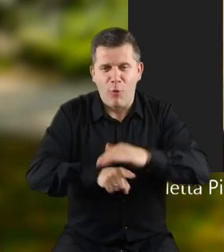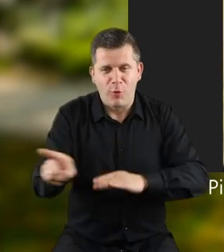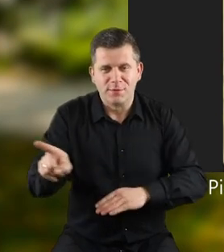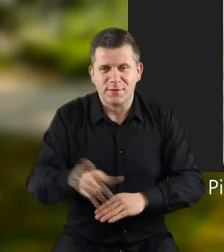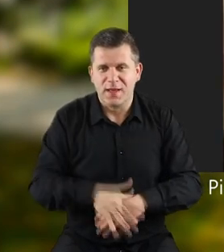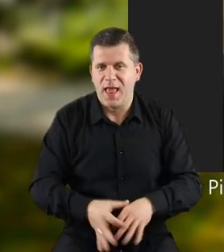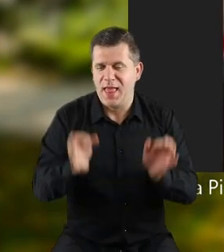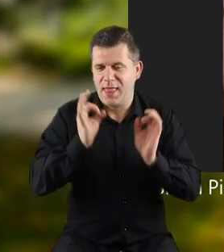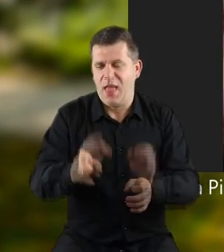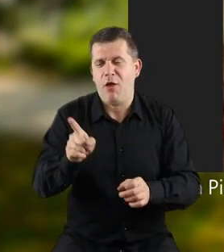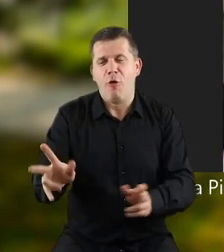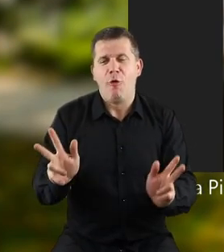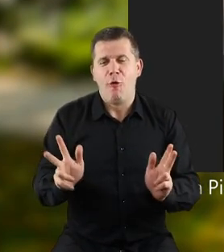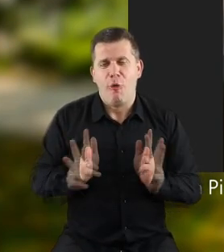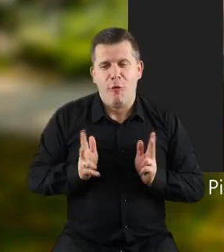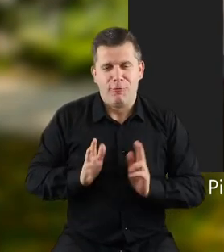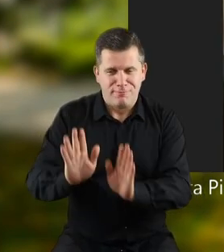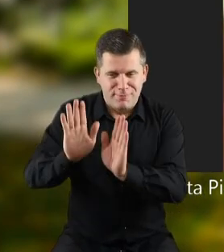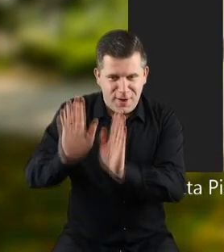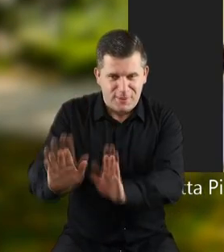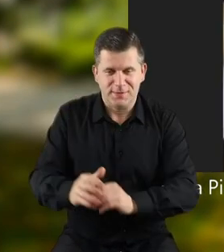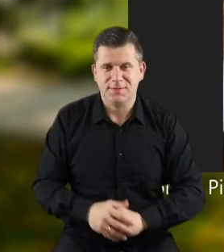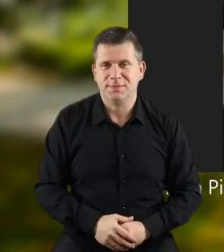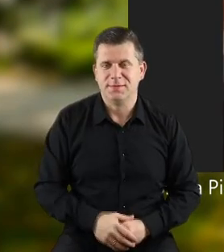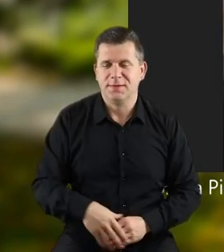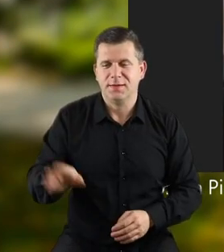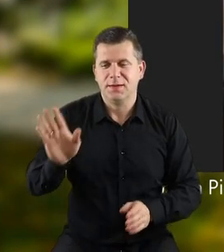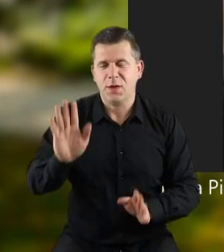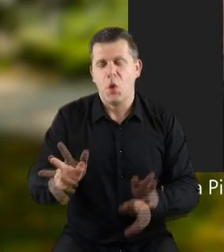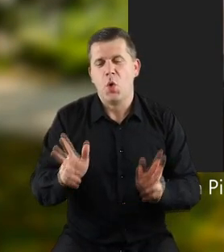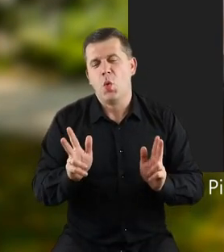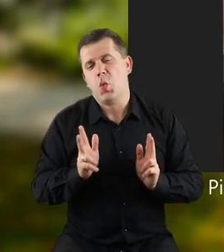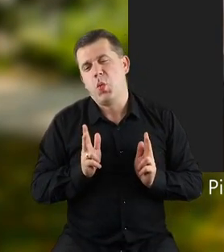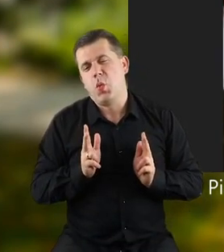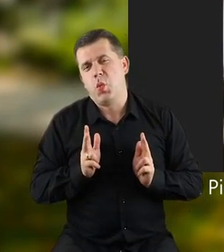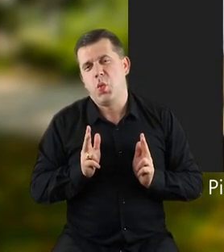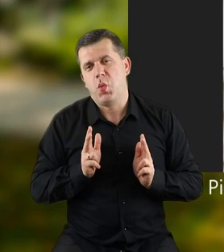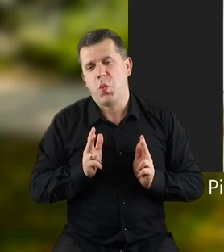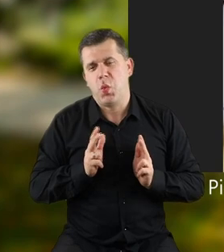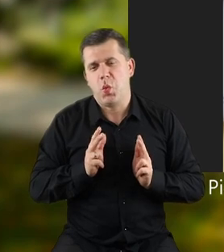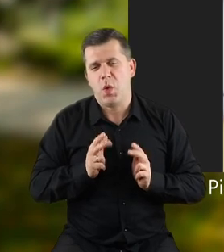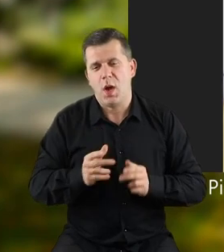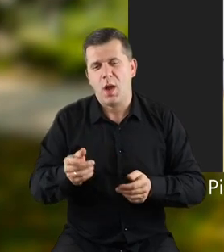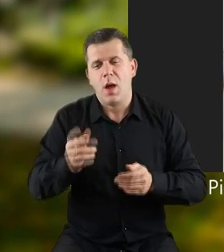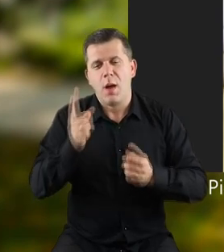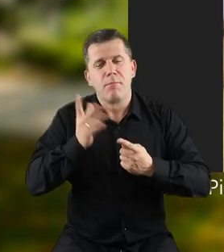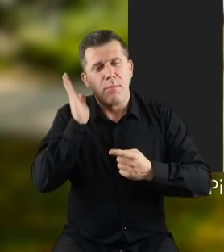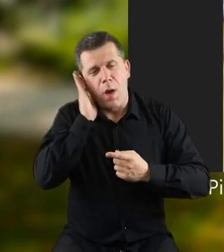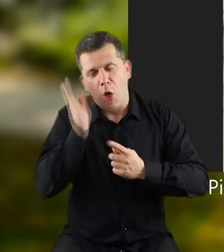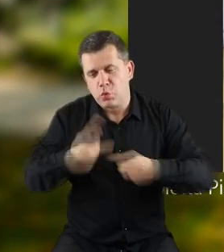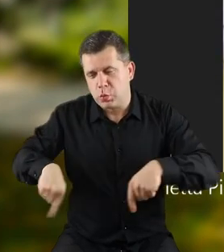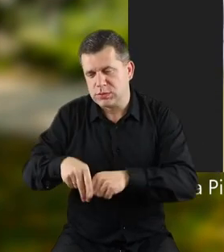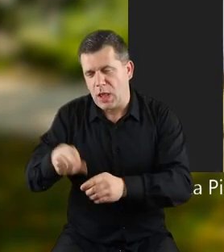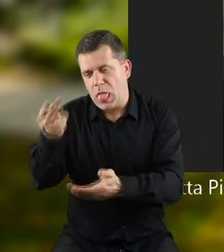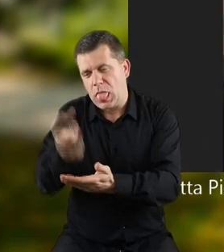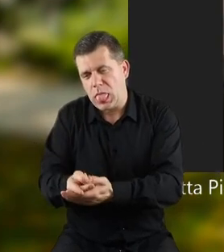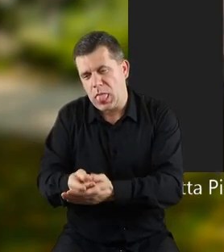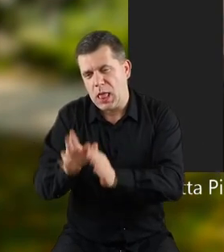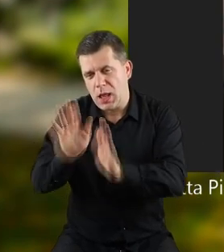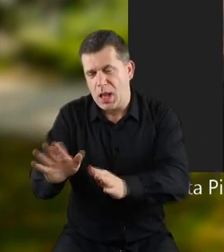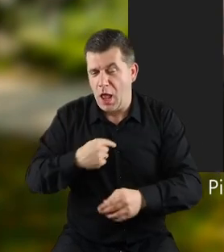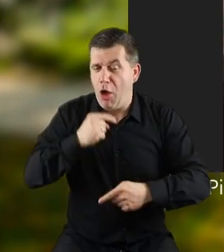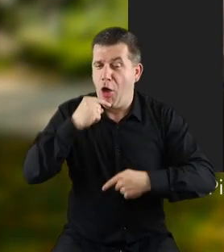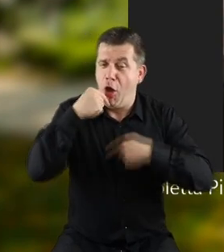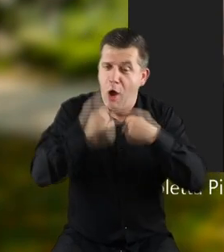ucieka, ale teraz odpocznij sobie. Odpocznij sobie, połóż się troszeczkę tutaj na poduszeczkę, a ja, słuchajcie,